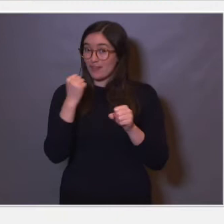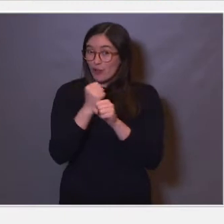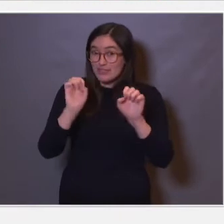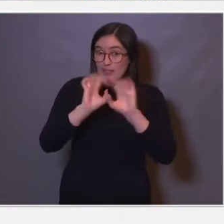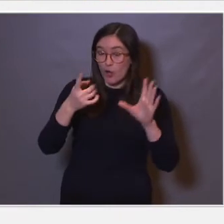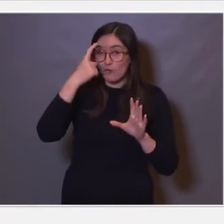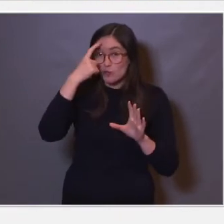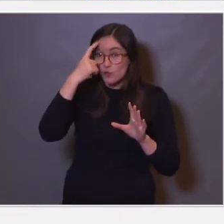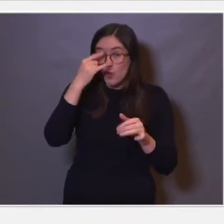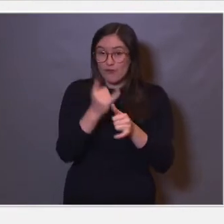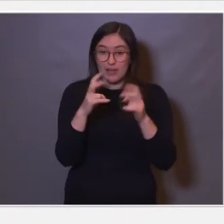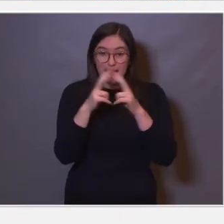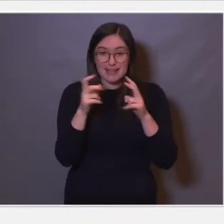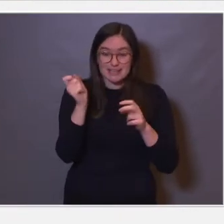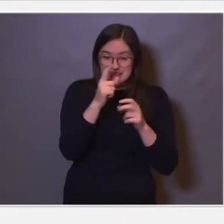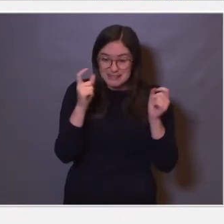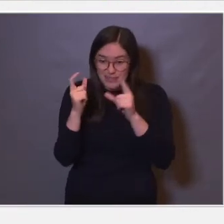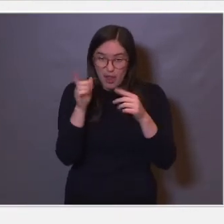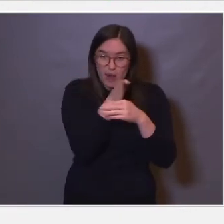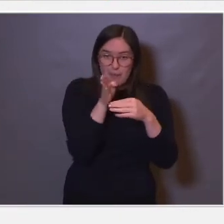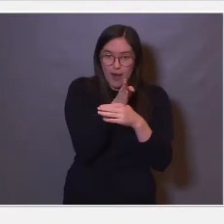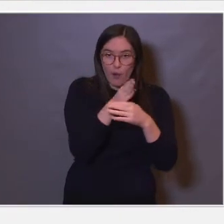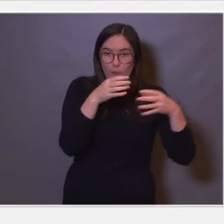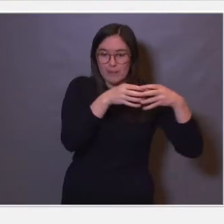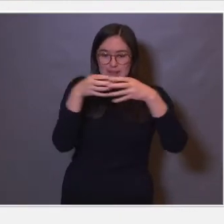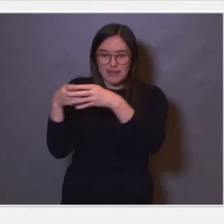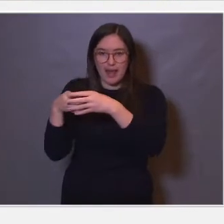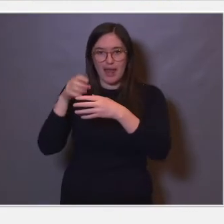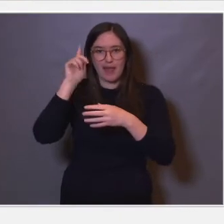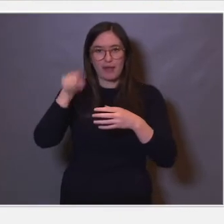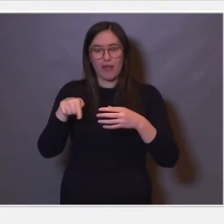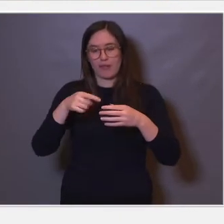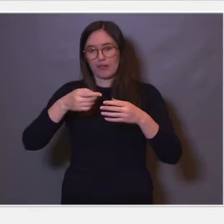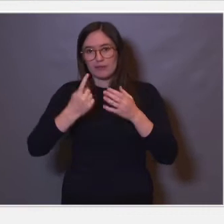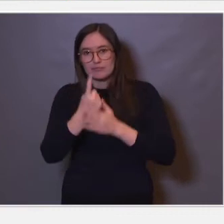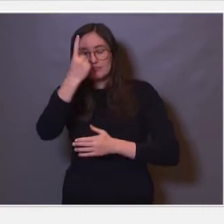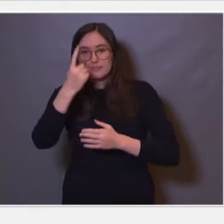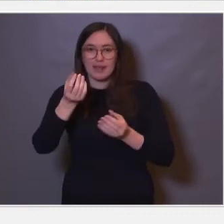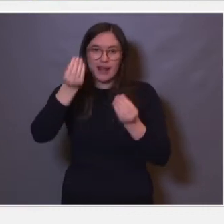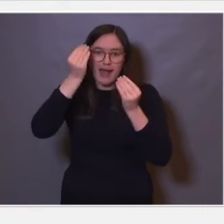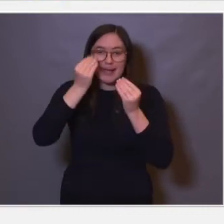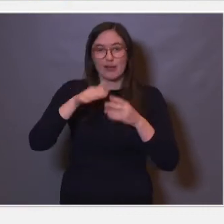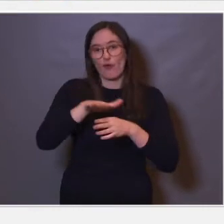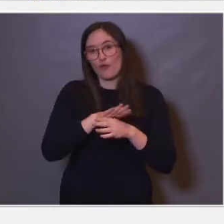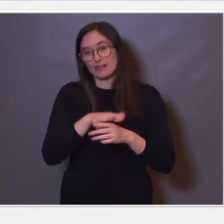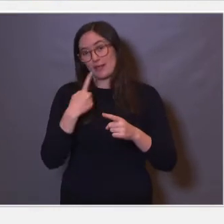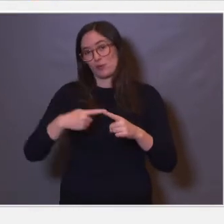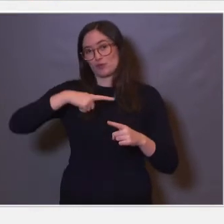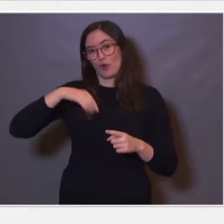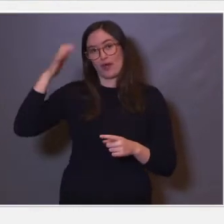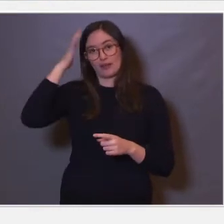elektriske signalene mellom de enkelte hjernecellene gir opphav til læring og til følelser og våre tanker.